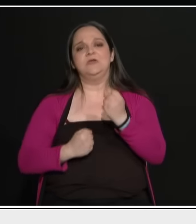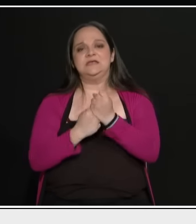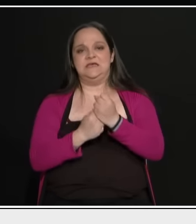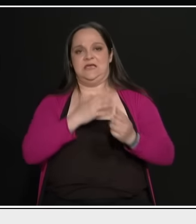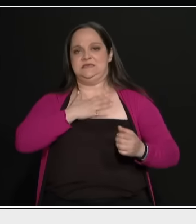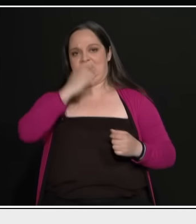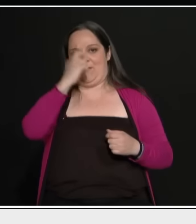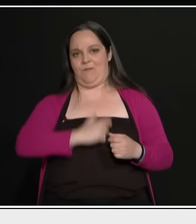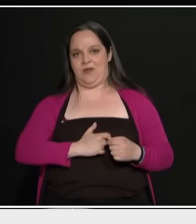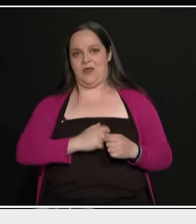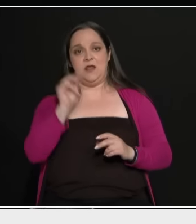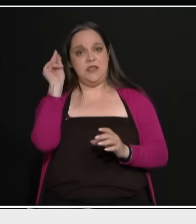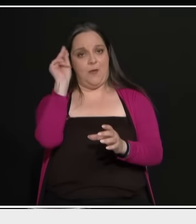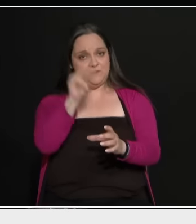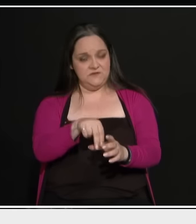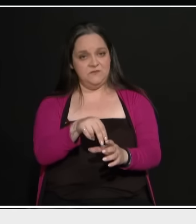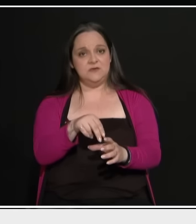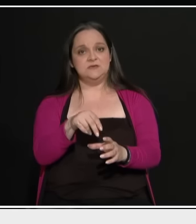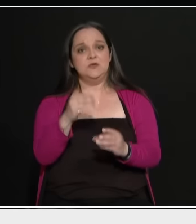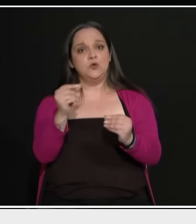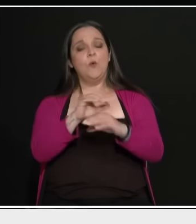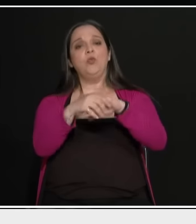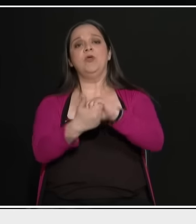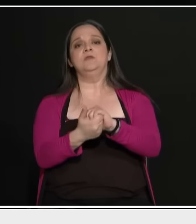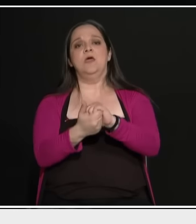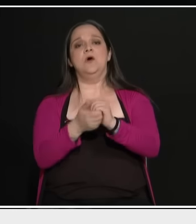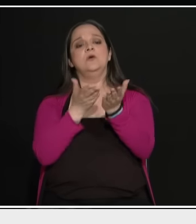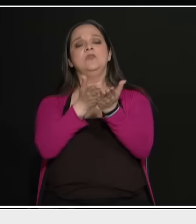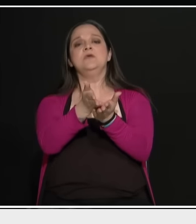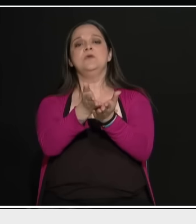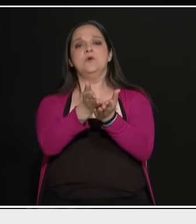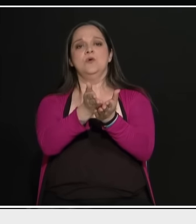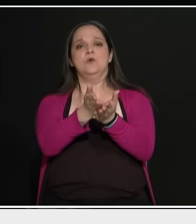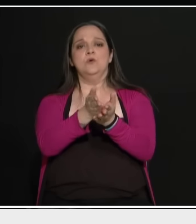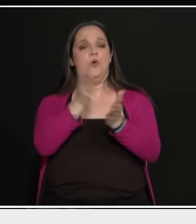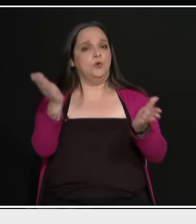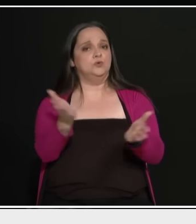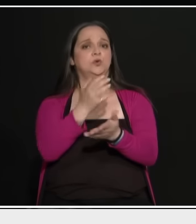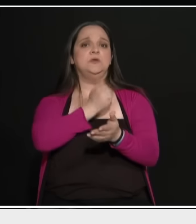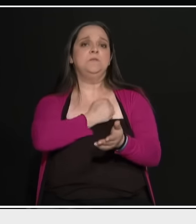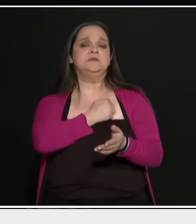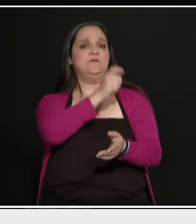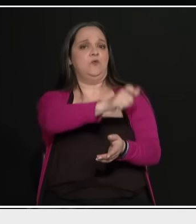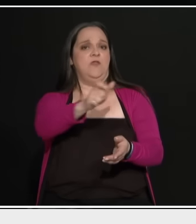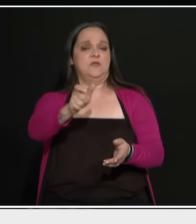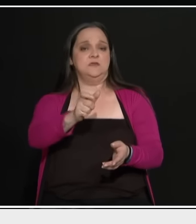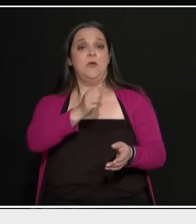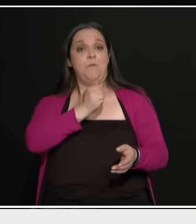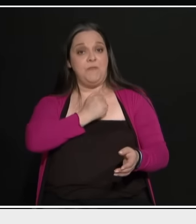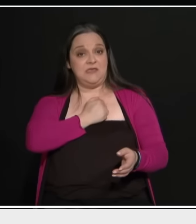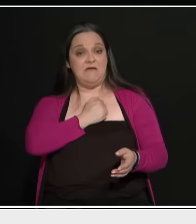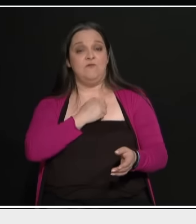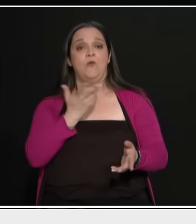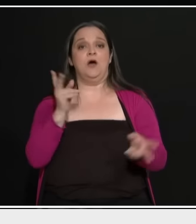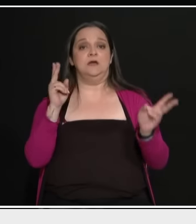ψηφίσει κανείς αντικειμενικά και δίκαια. Αυτό που πιστεύει. Πιστεύω ότι ο Μητσοτάκης αν πάρει